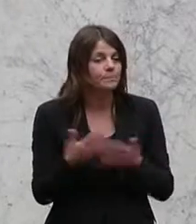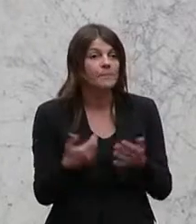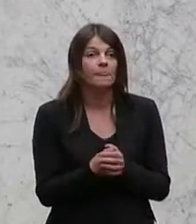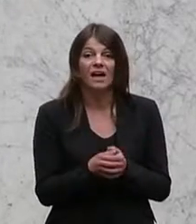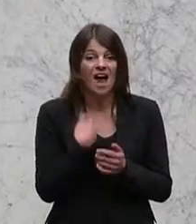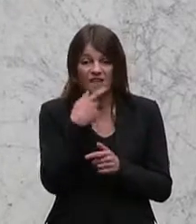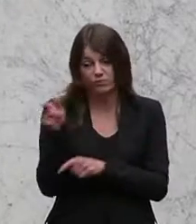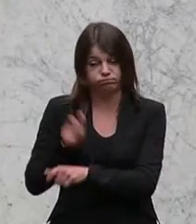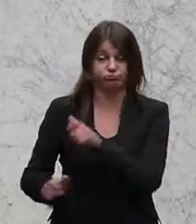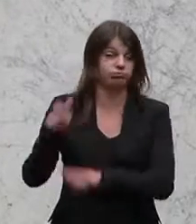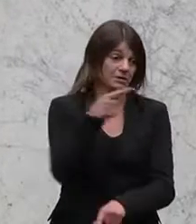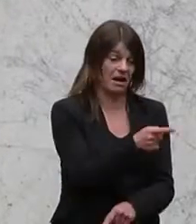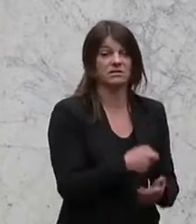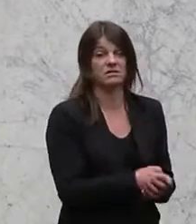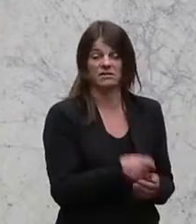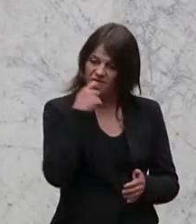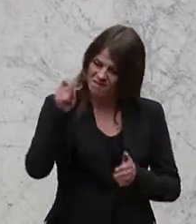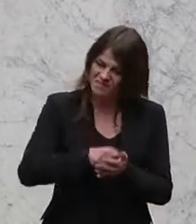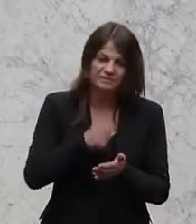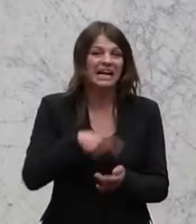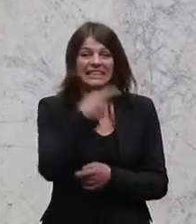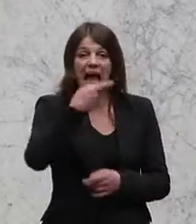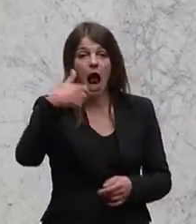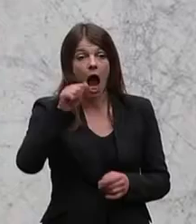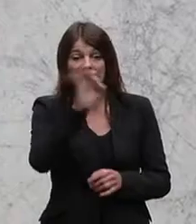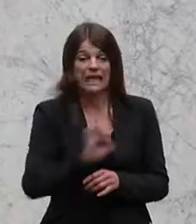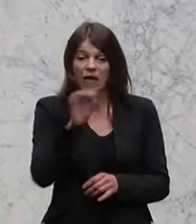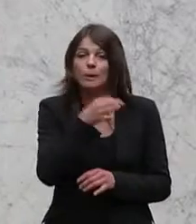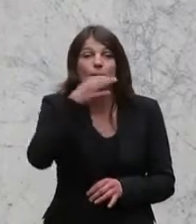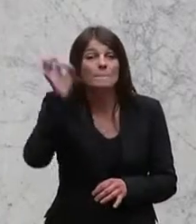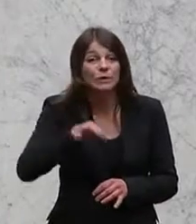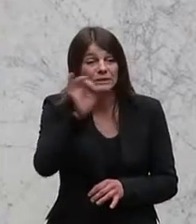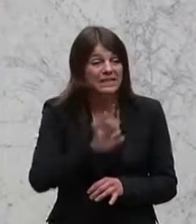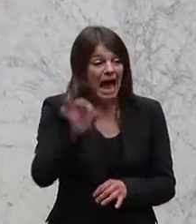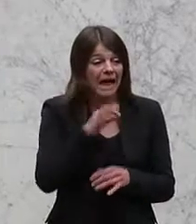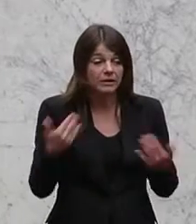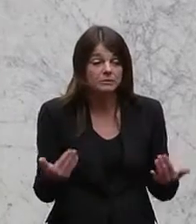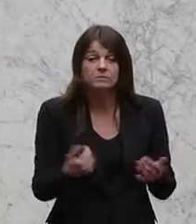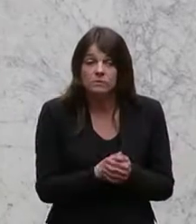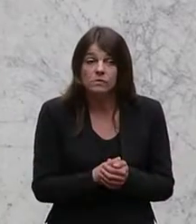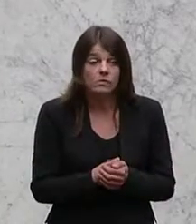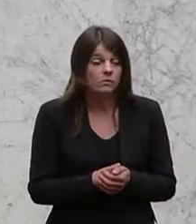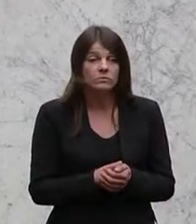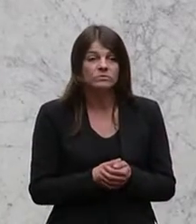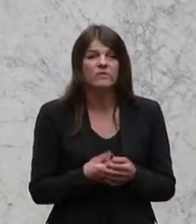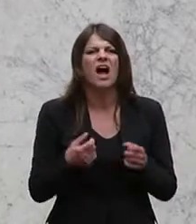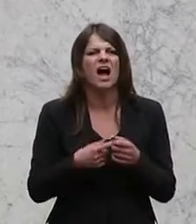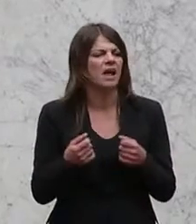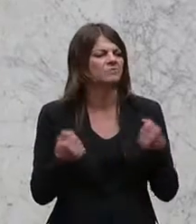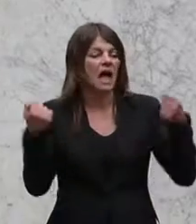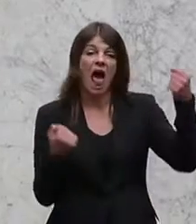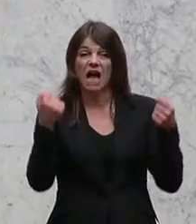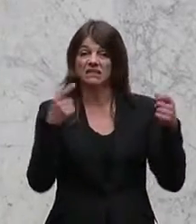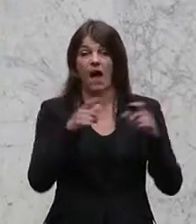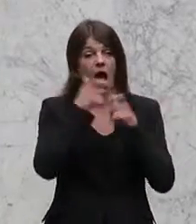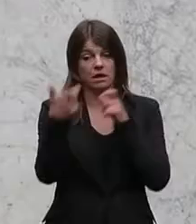dass das verhindert wird, dieses GGA-Zeichen, weil es ein Betrugszeichen ist, weil das entsteht so. Wir haben auch den Lastwagen fotografiert, wo die